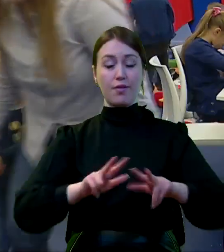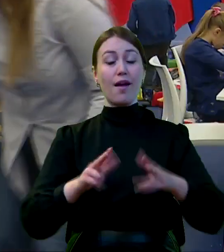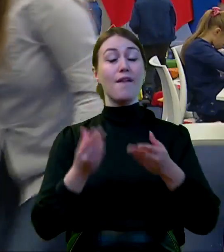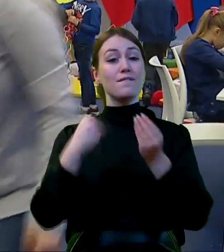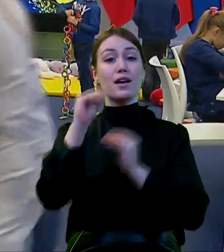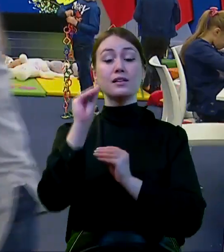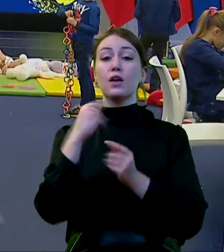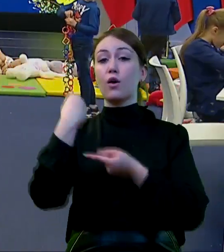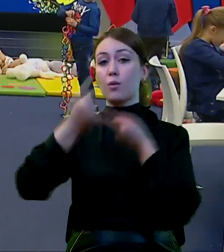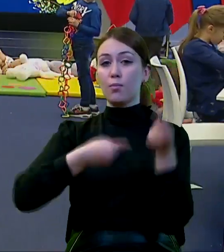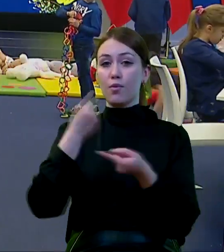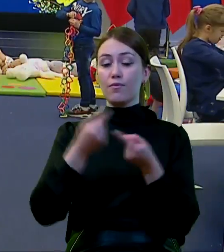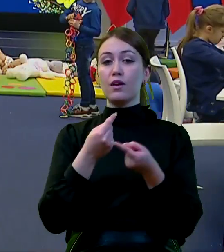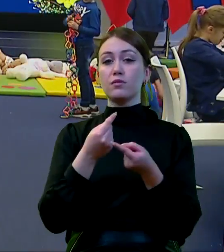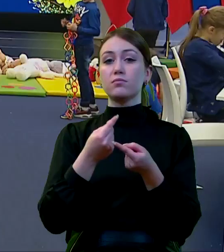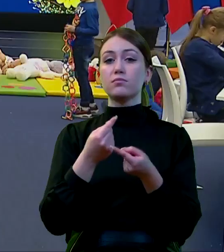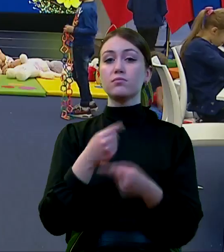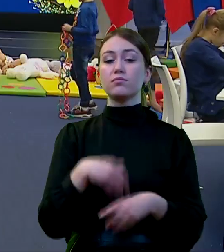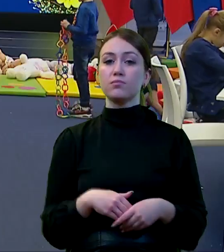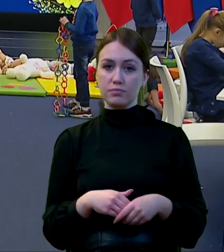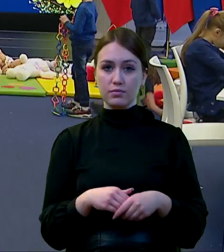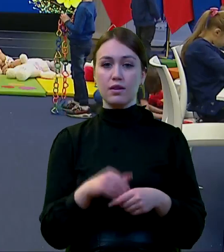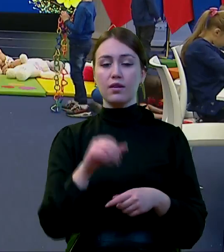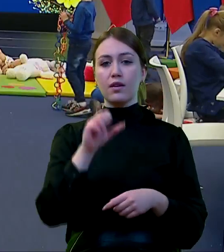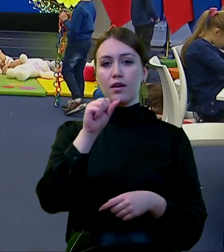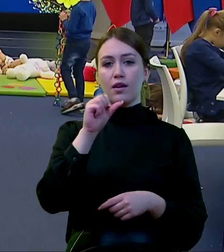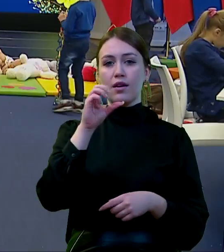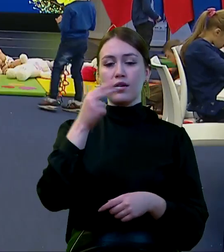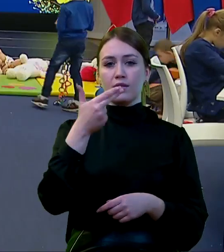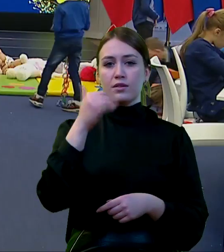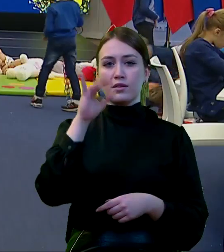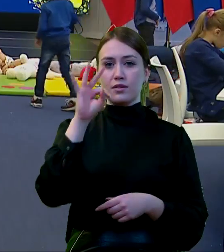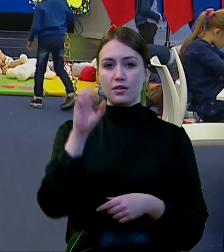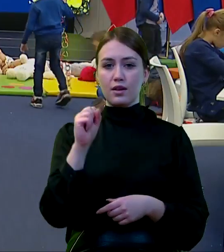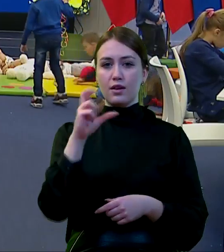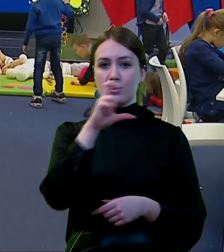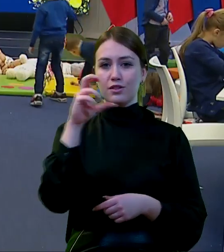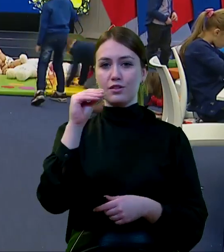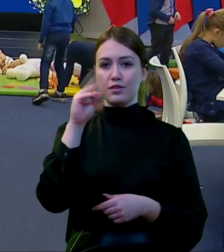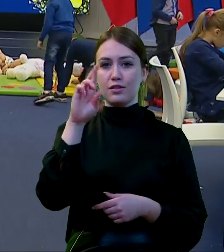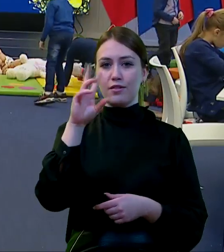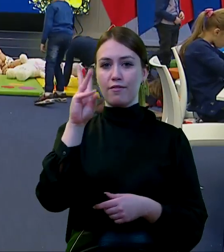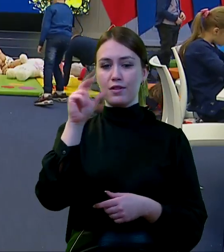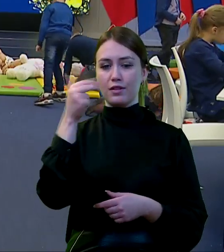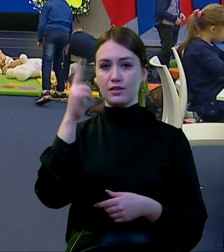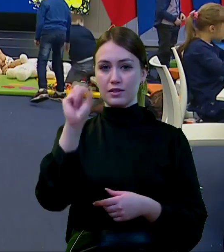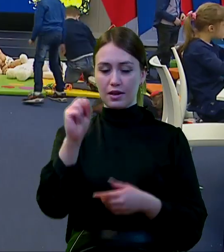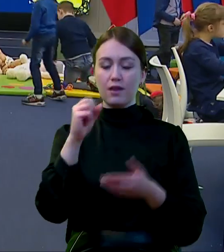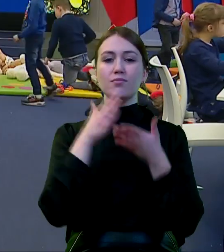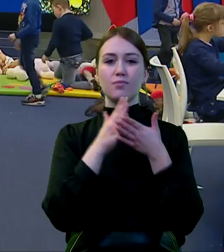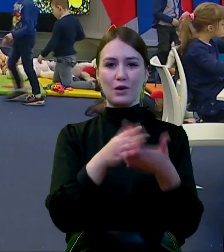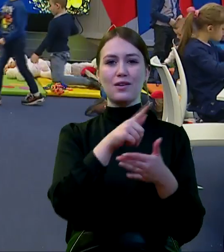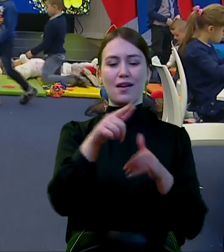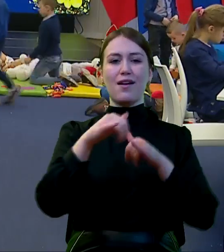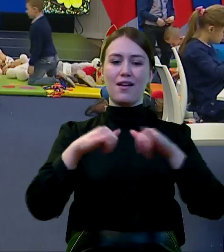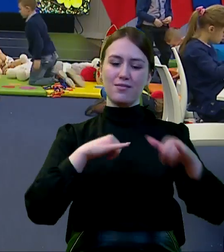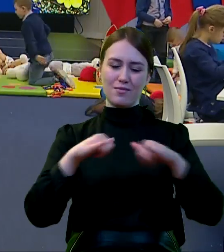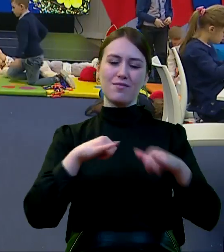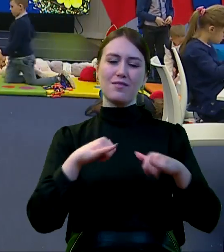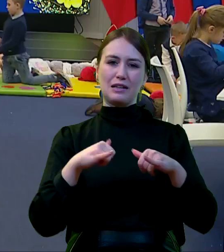Więcej na ten temat opowie wiceminister pani Anita Czerwińska, pełnomocnik rządu ds. ekonomii społecznej.